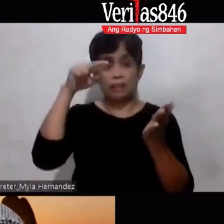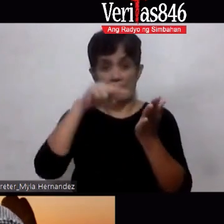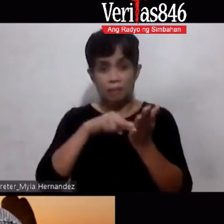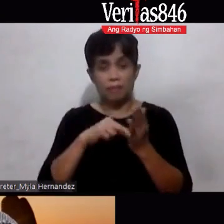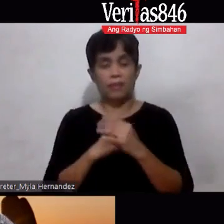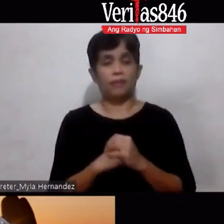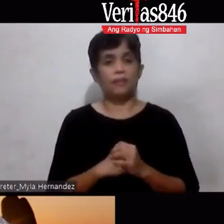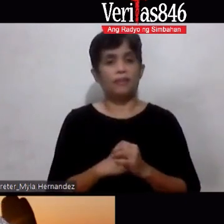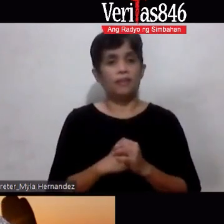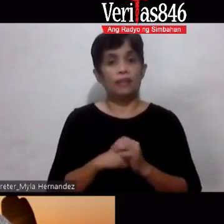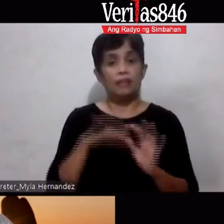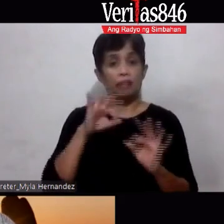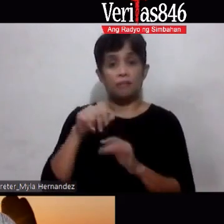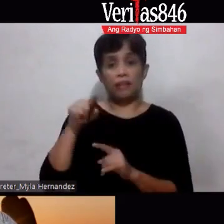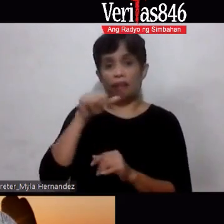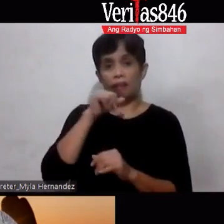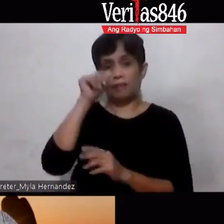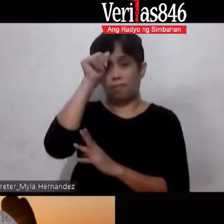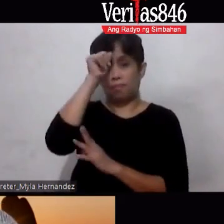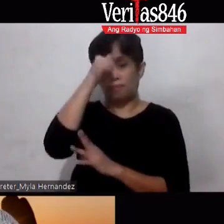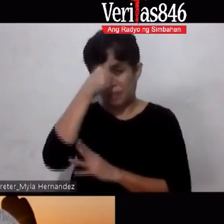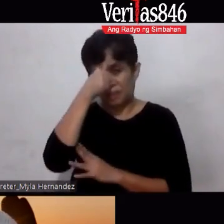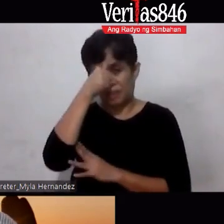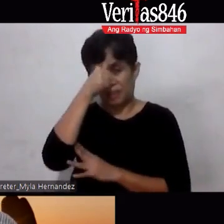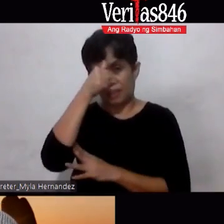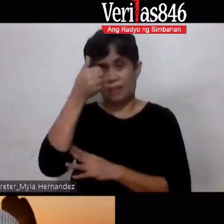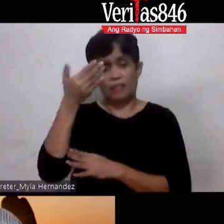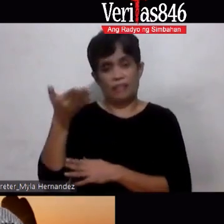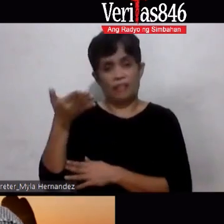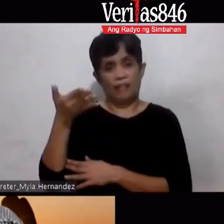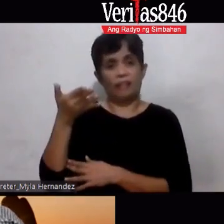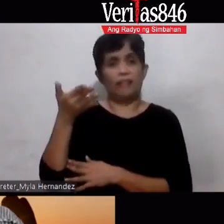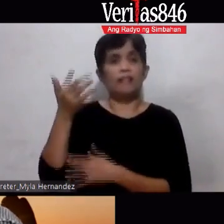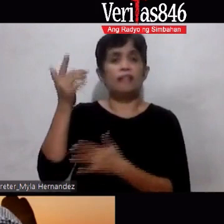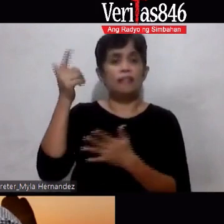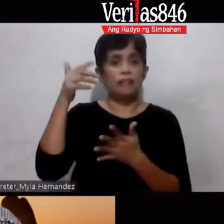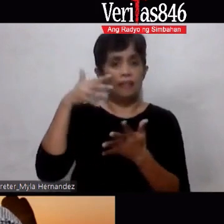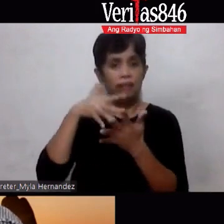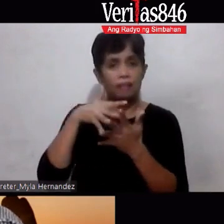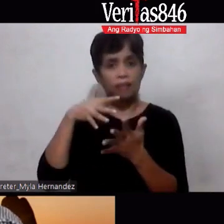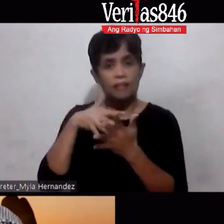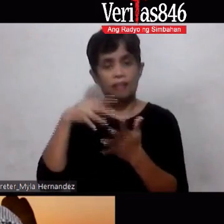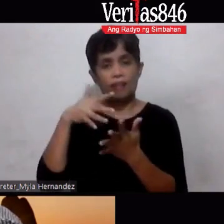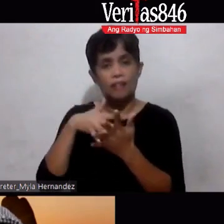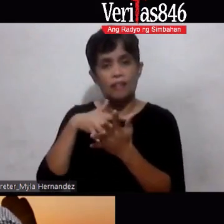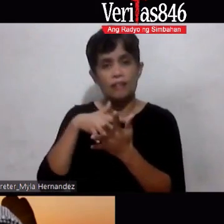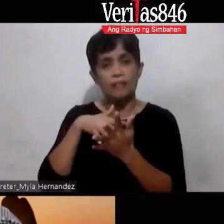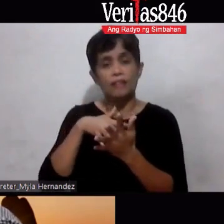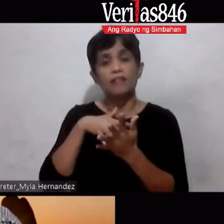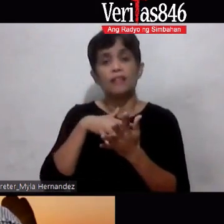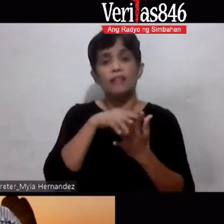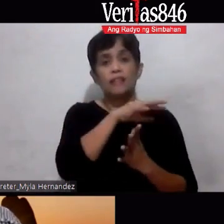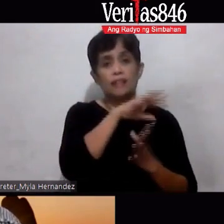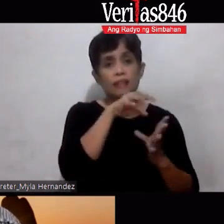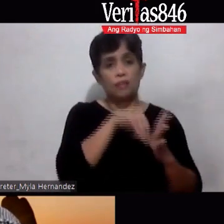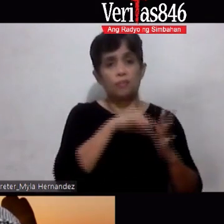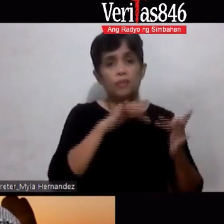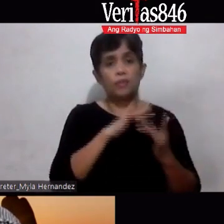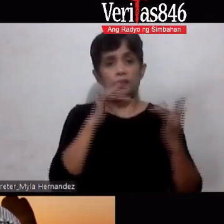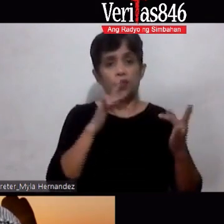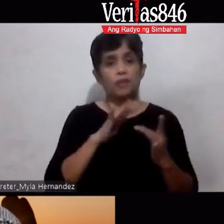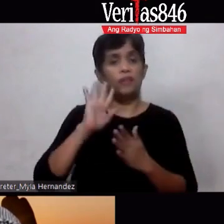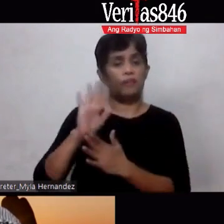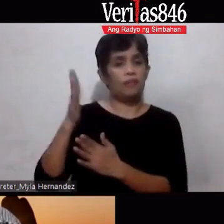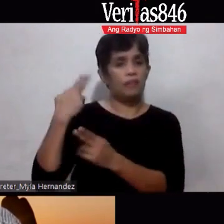Mo Tinanda Inaral Okay Isinapuso Ang iyong Kasaysayan Okay Baka